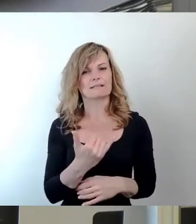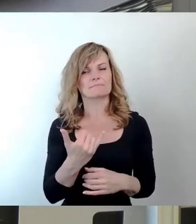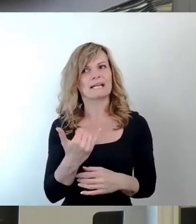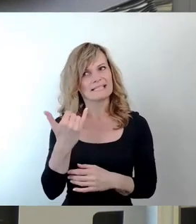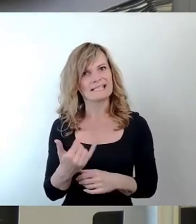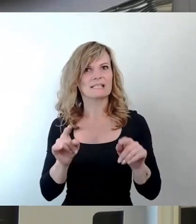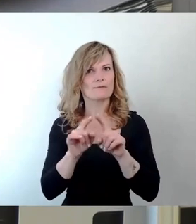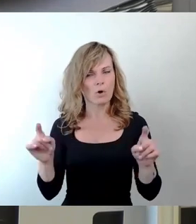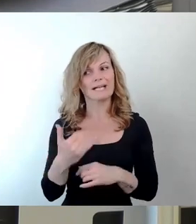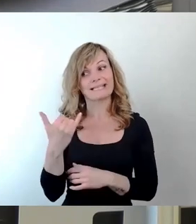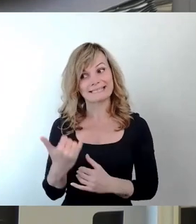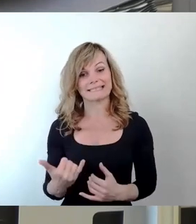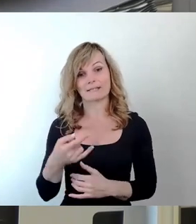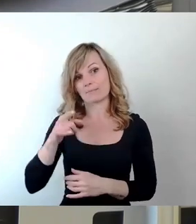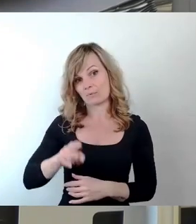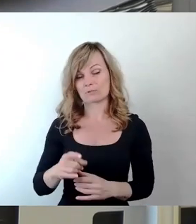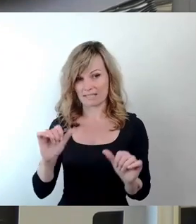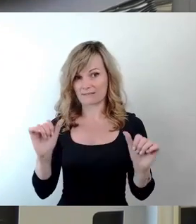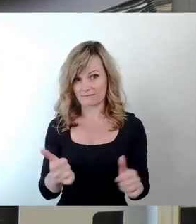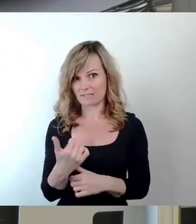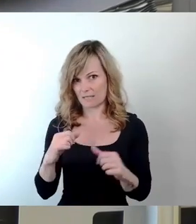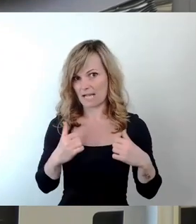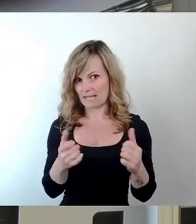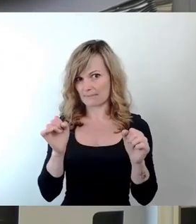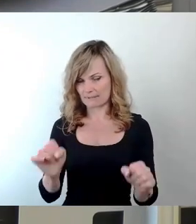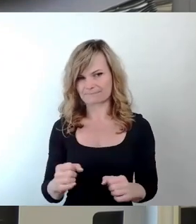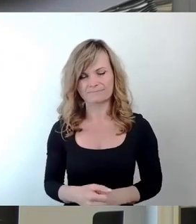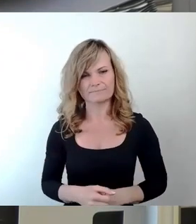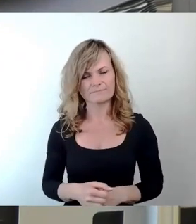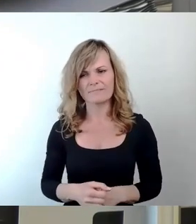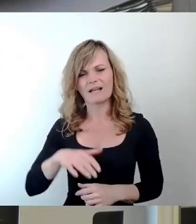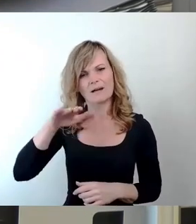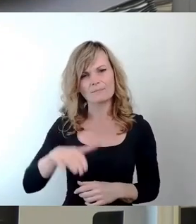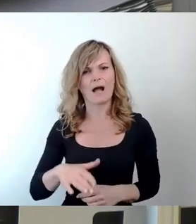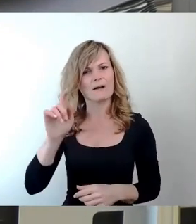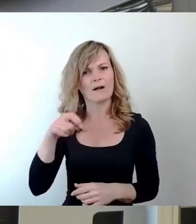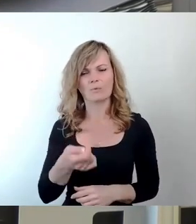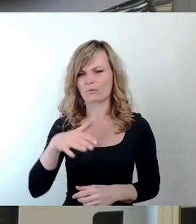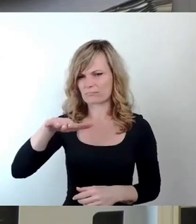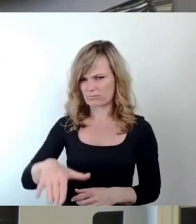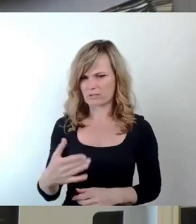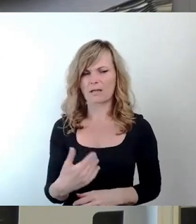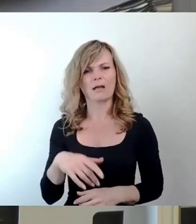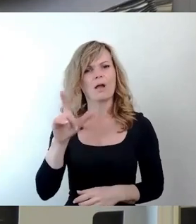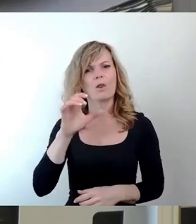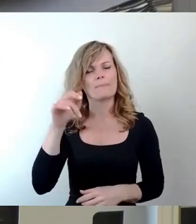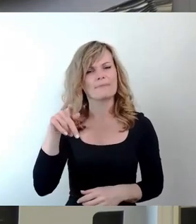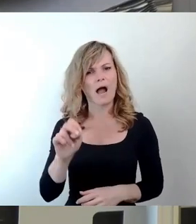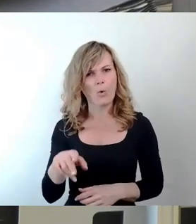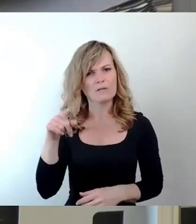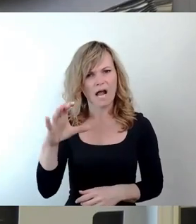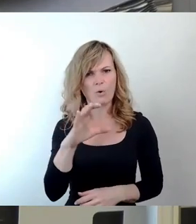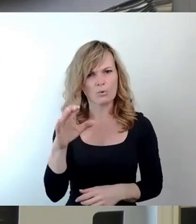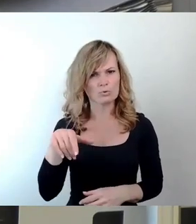gerade wieder erleben. Nicht notwendige Einrichtung vom Parkverbot auf der Kolumbusstraße in Löptau. Es ist exemplarisch,